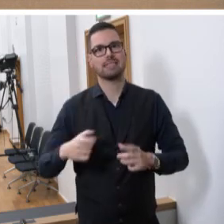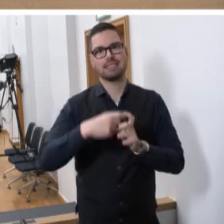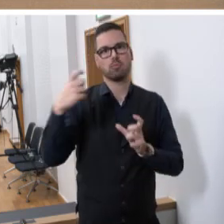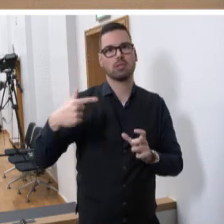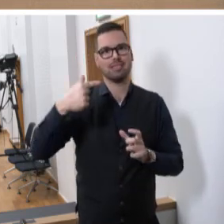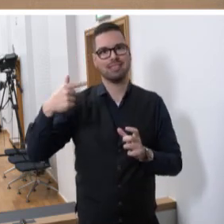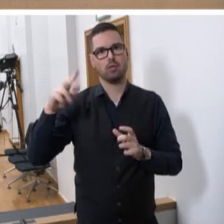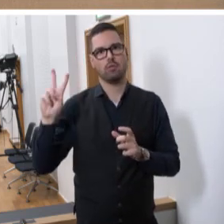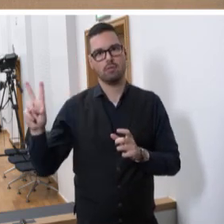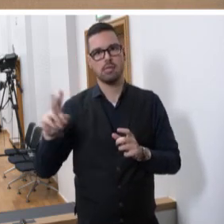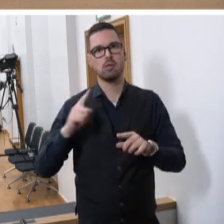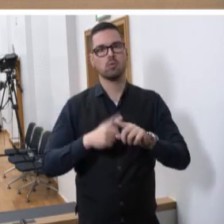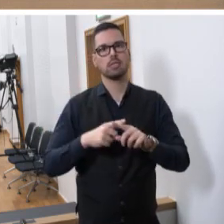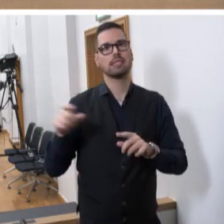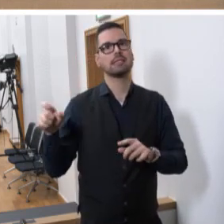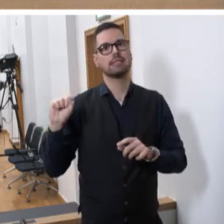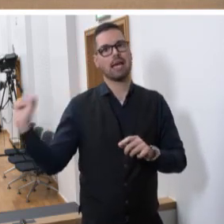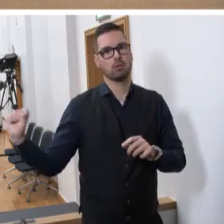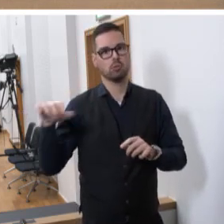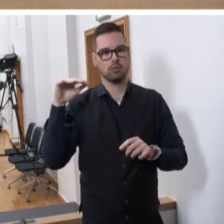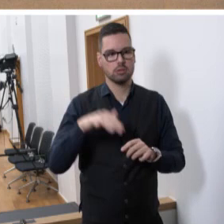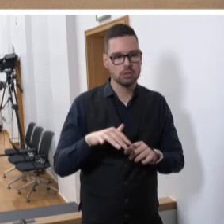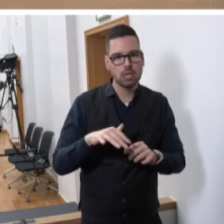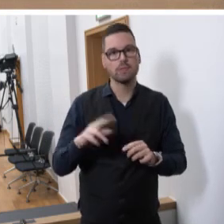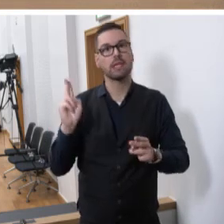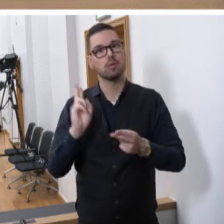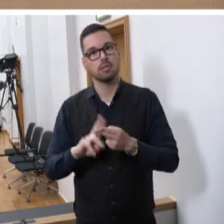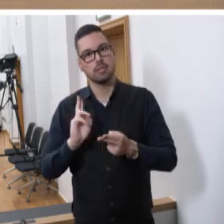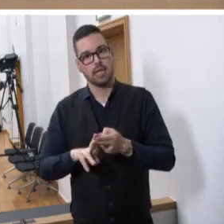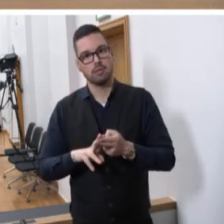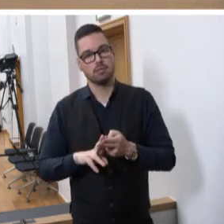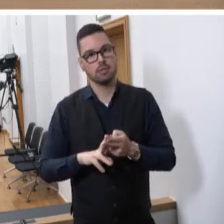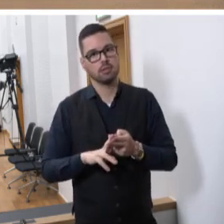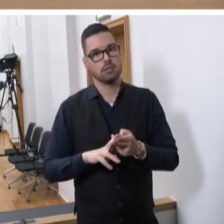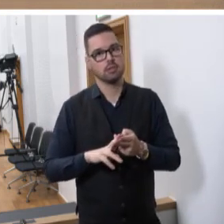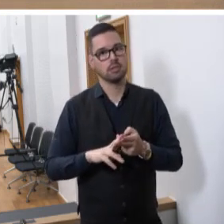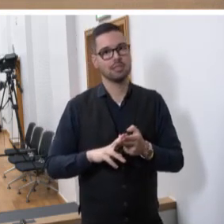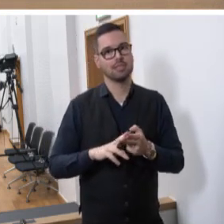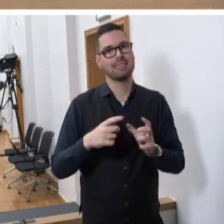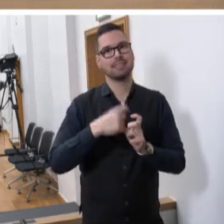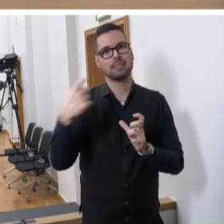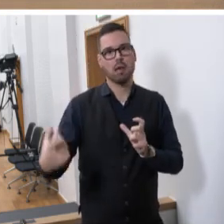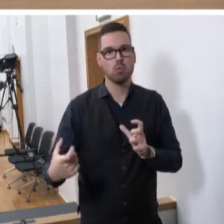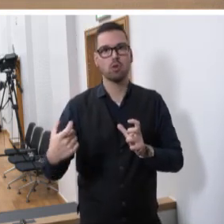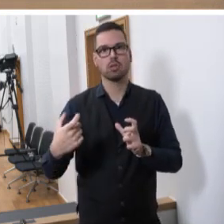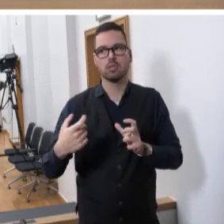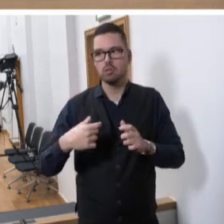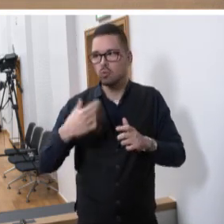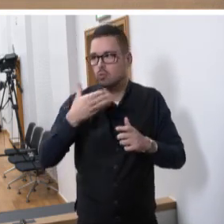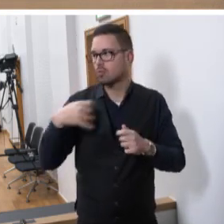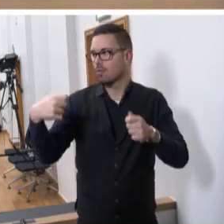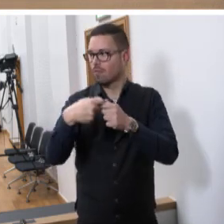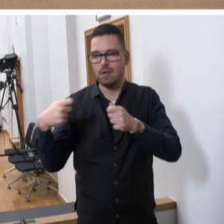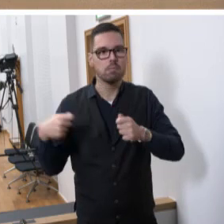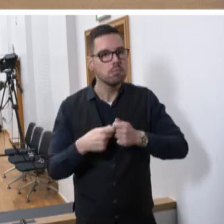Thionville und Sagemünnstadt. Und auch in diesem Jahr hat es ein Treffen gegeben, das fand nämlich hier in Saarbrücken statt. Wir freuen uns immer, solche verbindenden